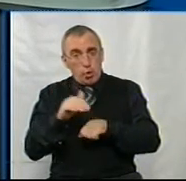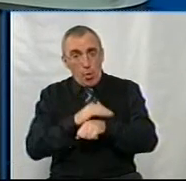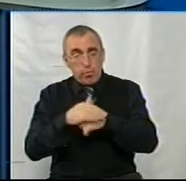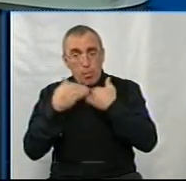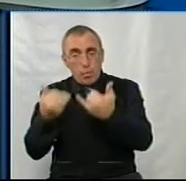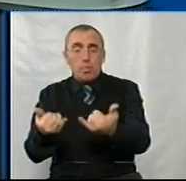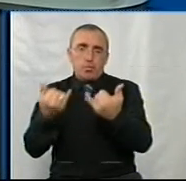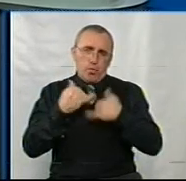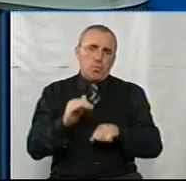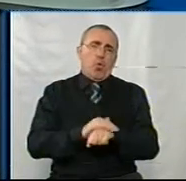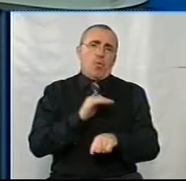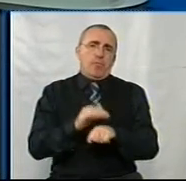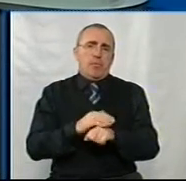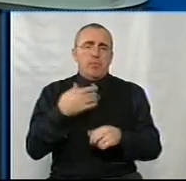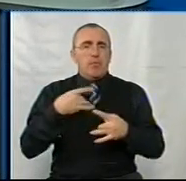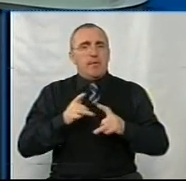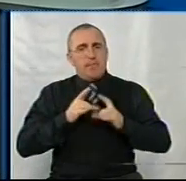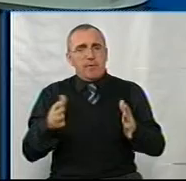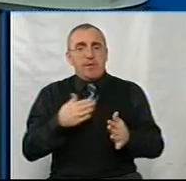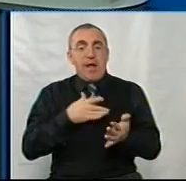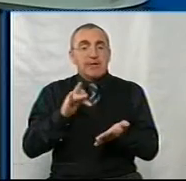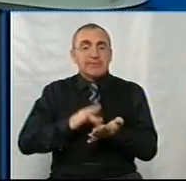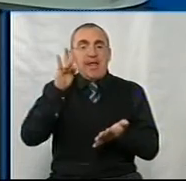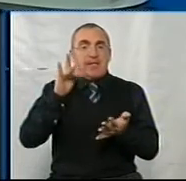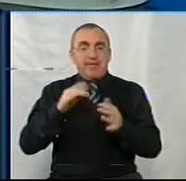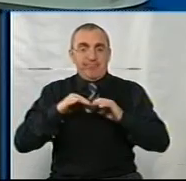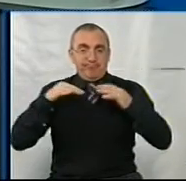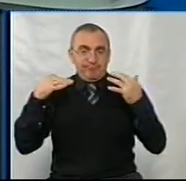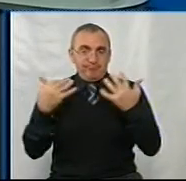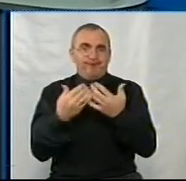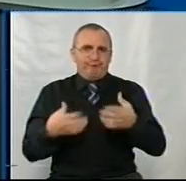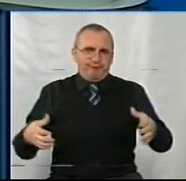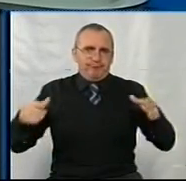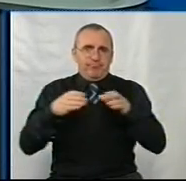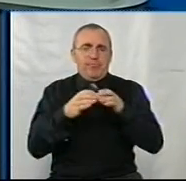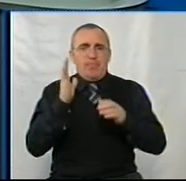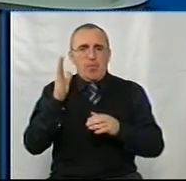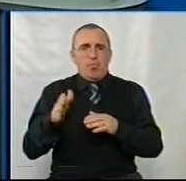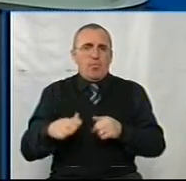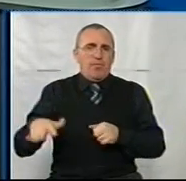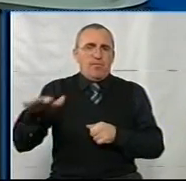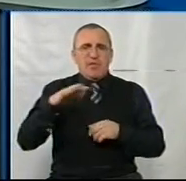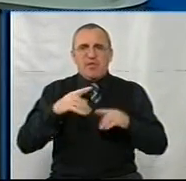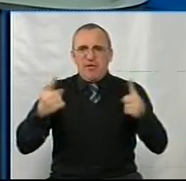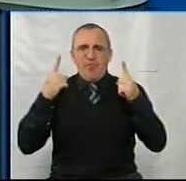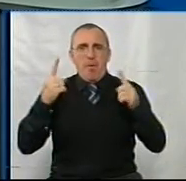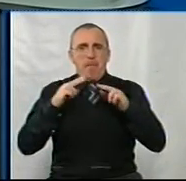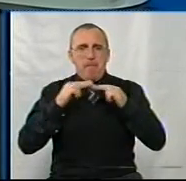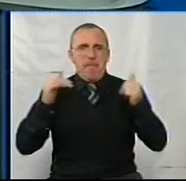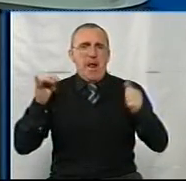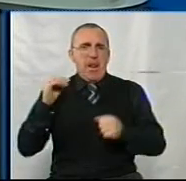Відзначити, як відзначити, ще будемо думати. Думаємо, наш центр обросте, і осередком будуть дворци палаци, як кажуть.